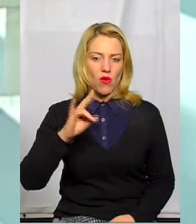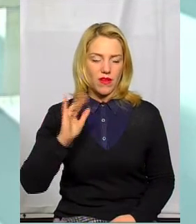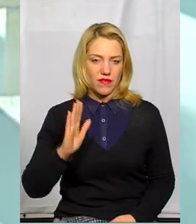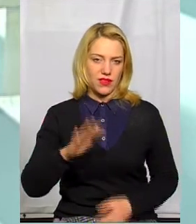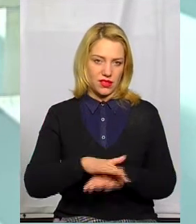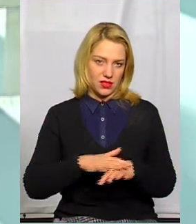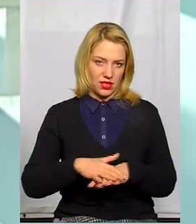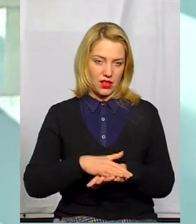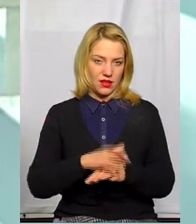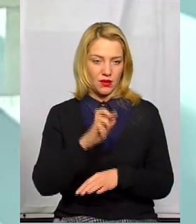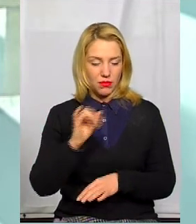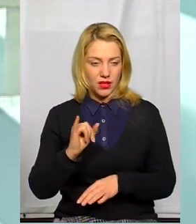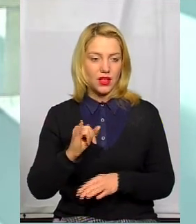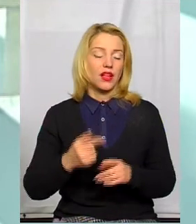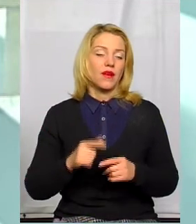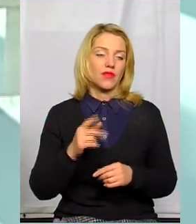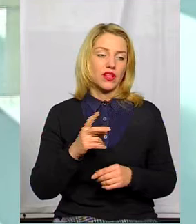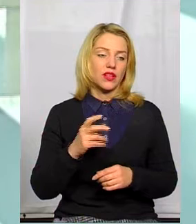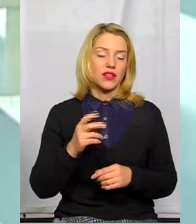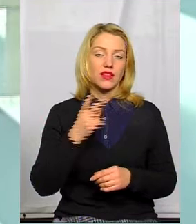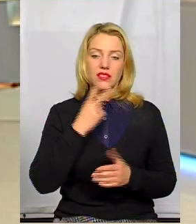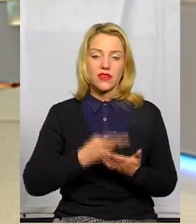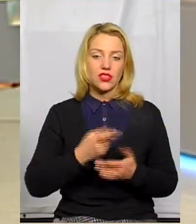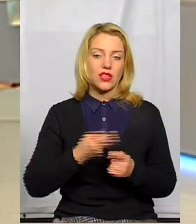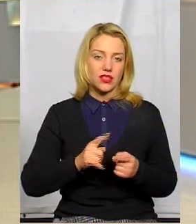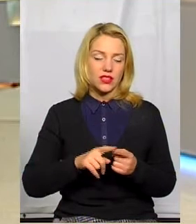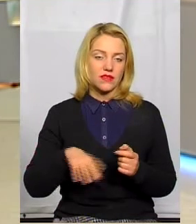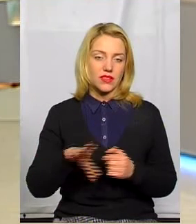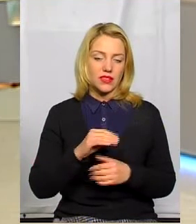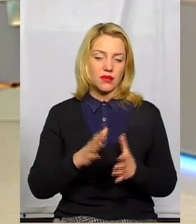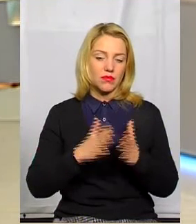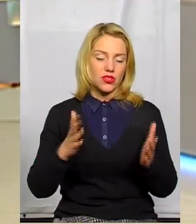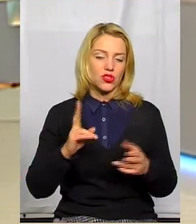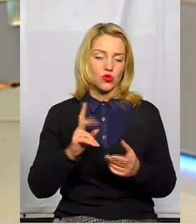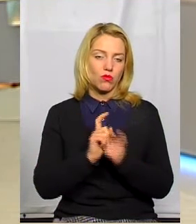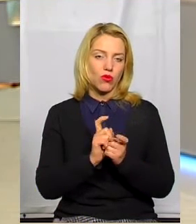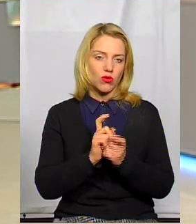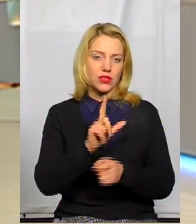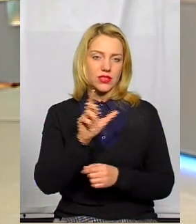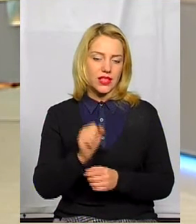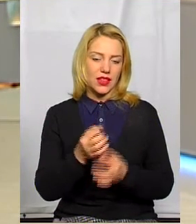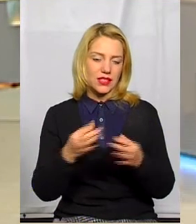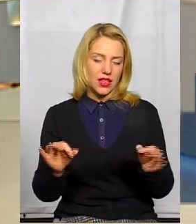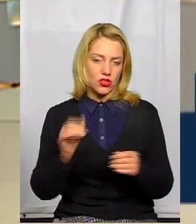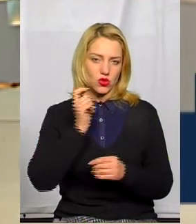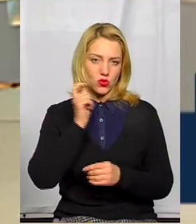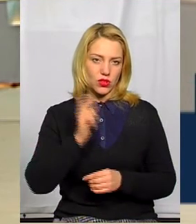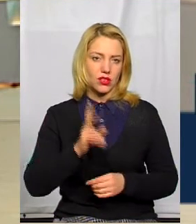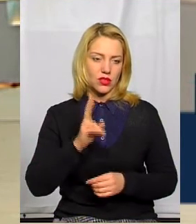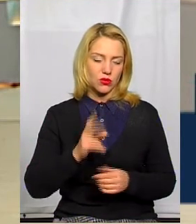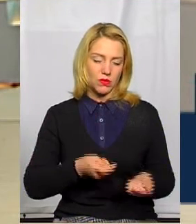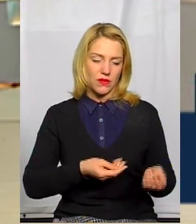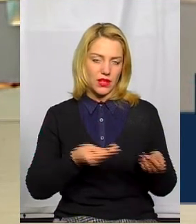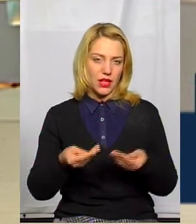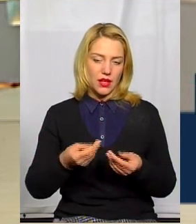сказати, що зважаючи на таке, звичайно ж, переважно більшість тих, хто боролися за незалежність України, хто привели до цього